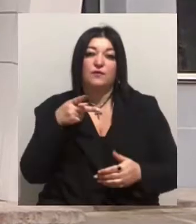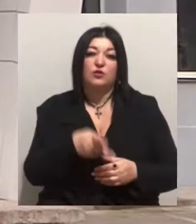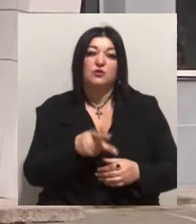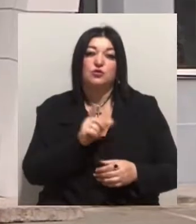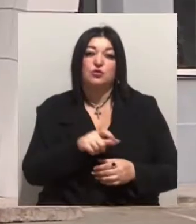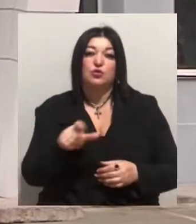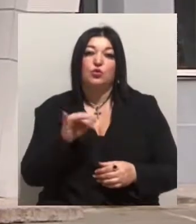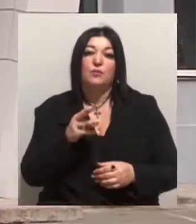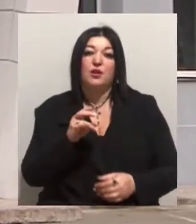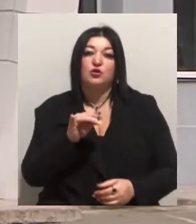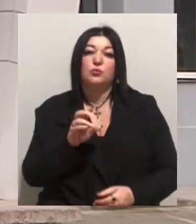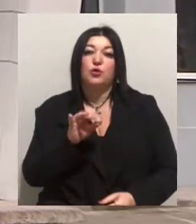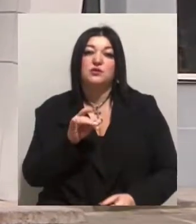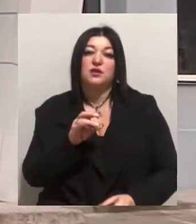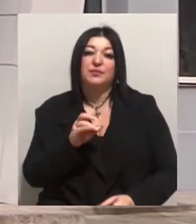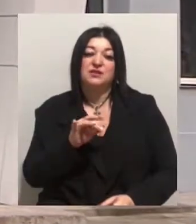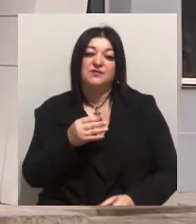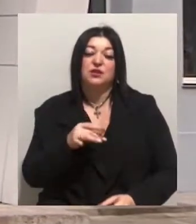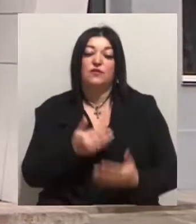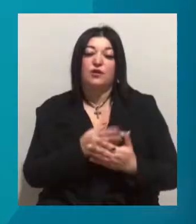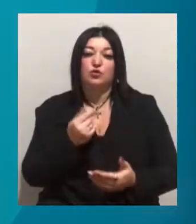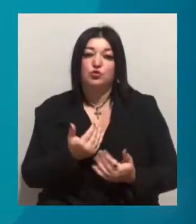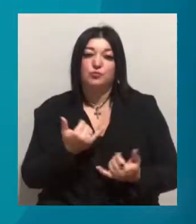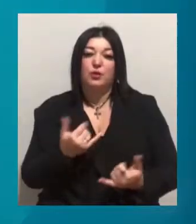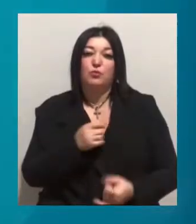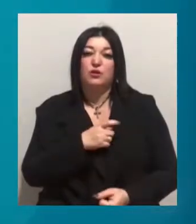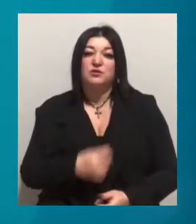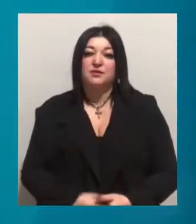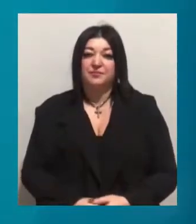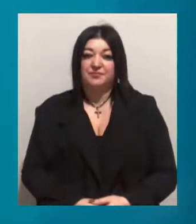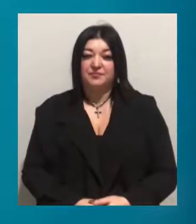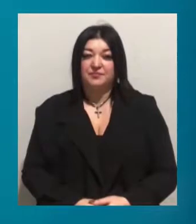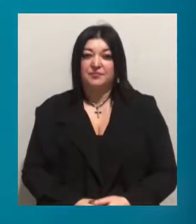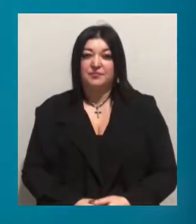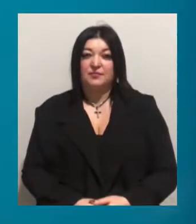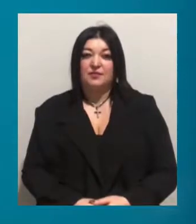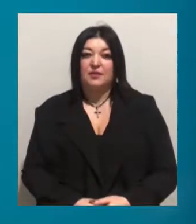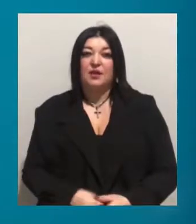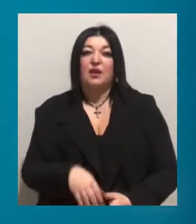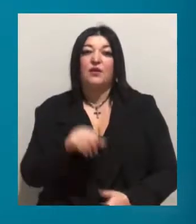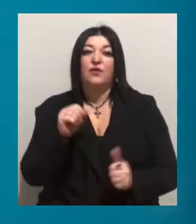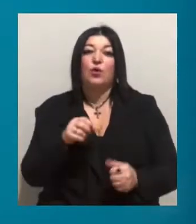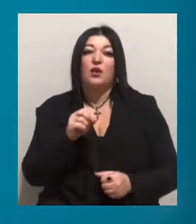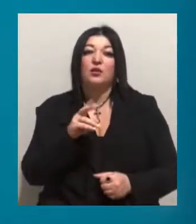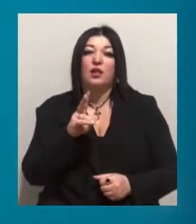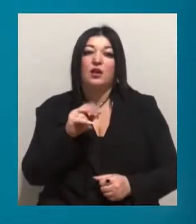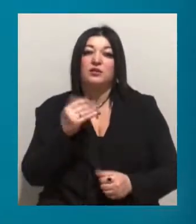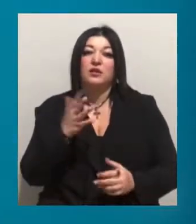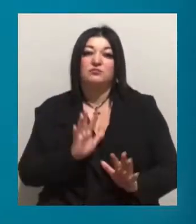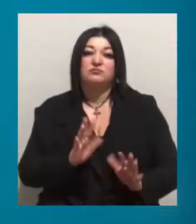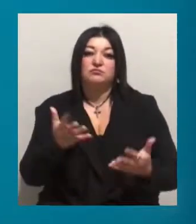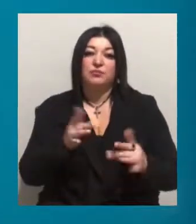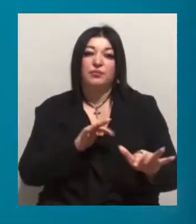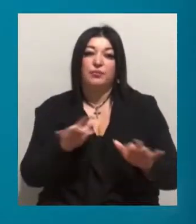Юлія Мельничук, Борис Мислівцев, новини на Суспільному, Одеса. Фігуру Атланта, яка впала з фасаду будівлі, що на